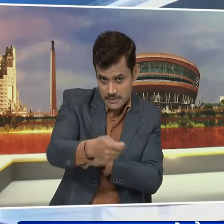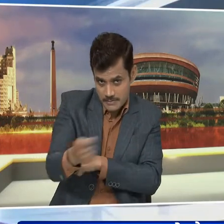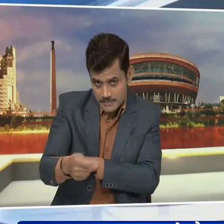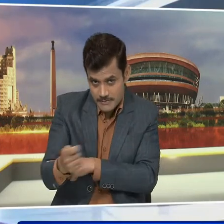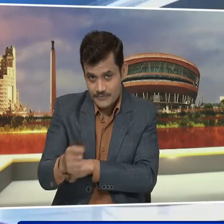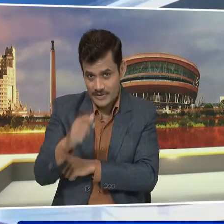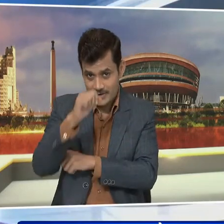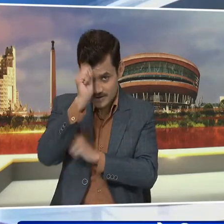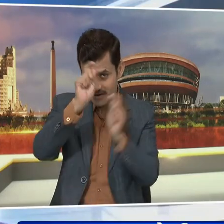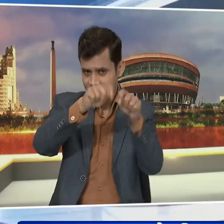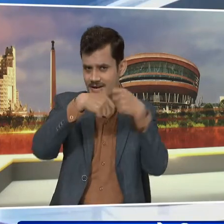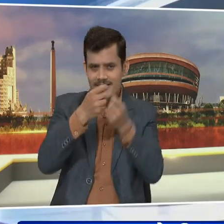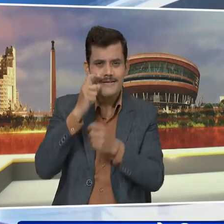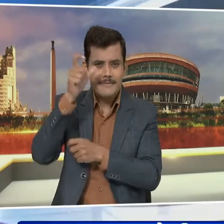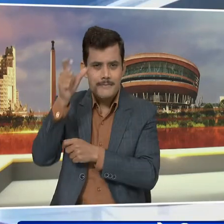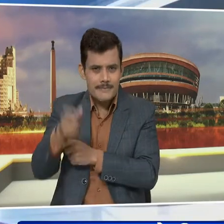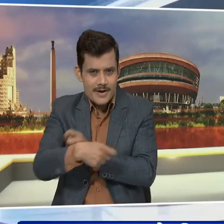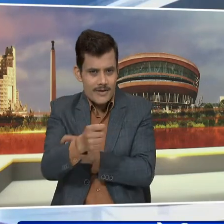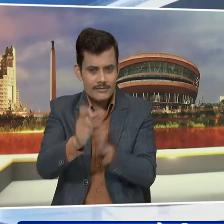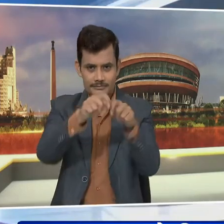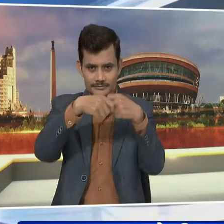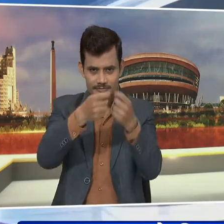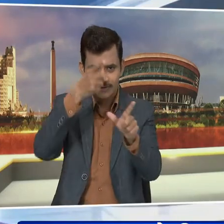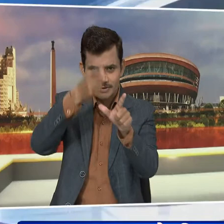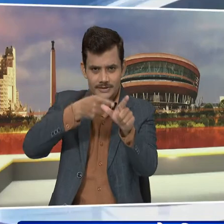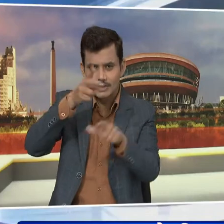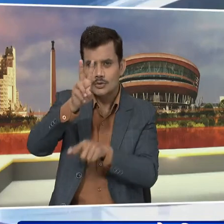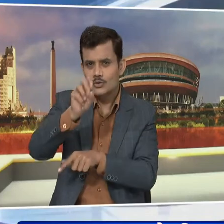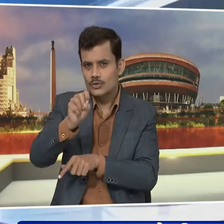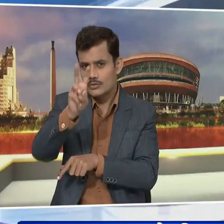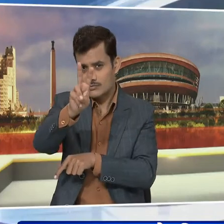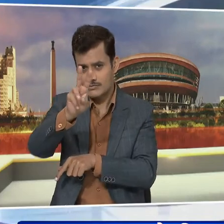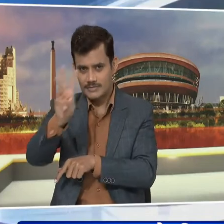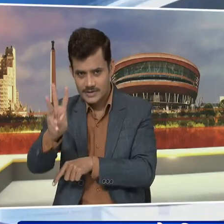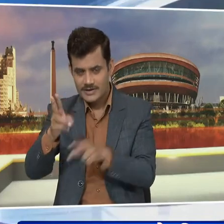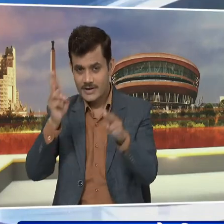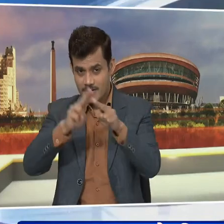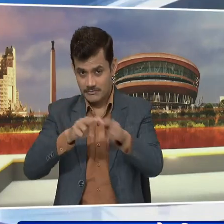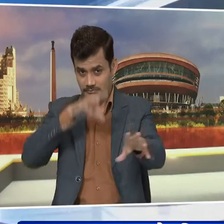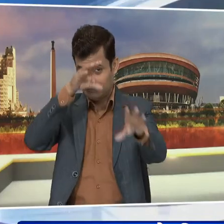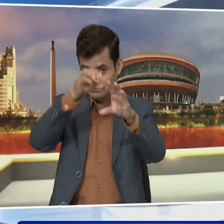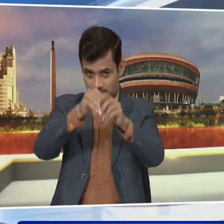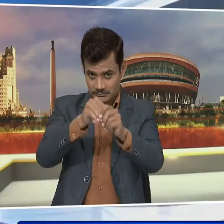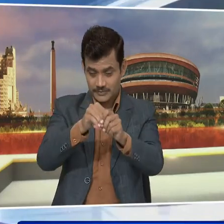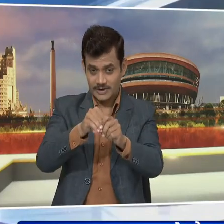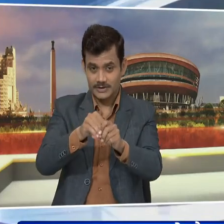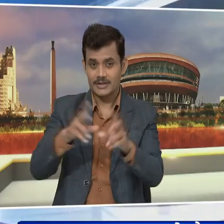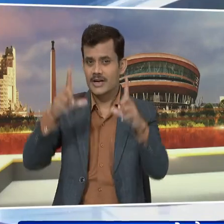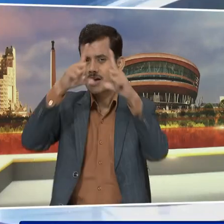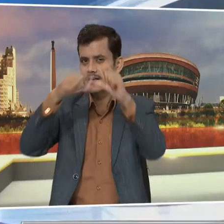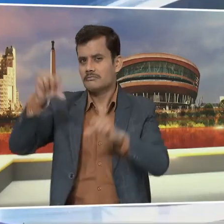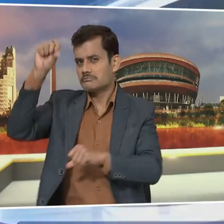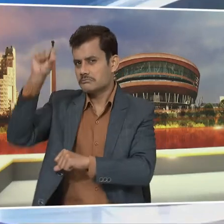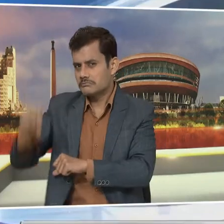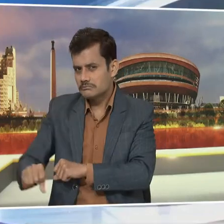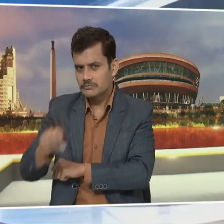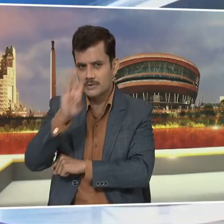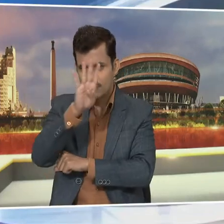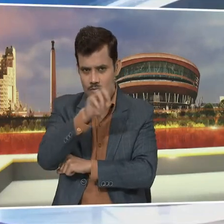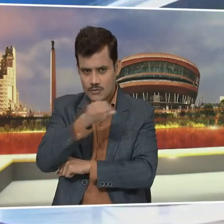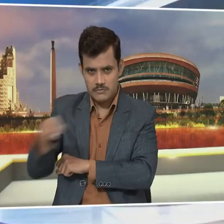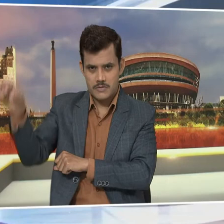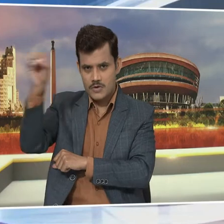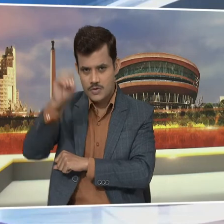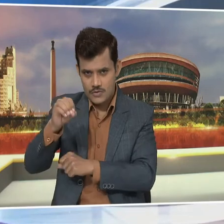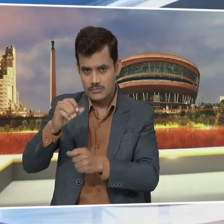टीम ने महिला एशियन चैंपिन्स ट्रॉफी 2023 के फाइनल में जापान को चारश होने से हरा कर खिताब